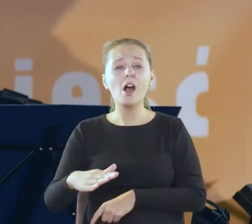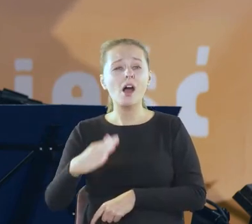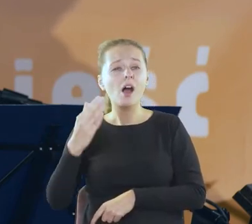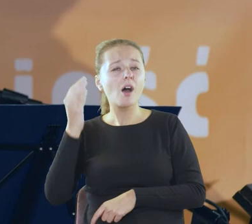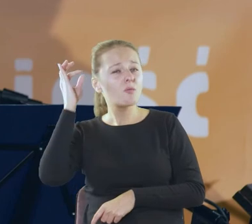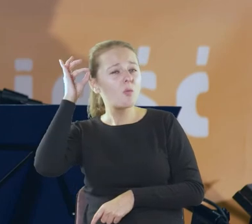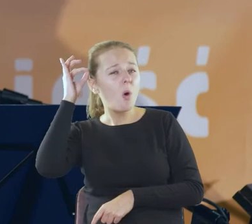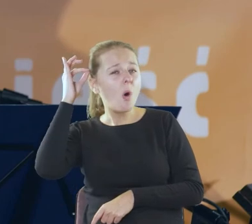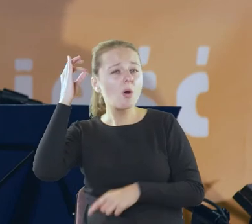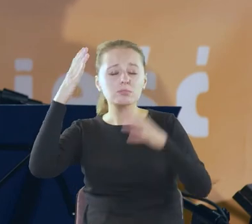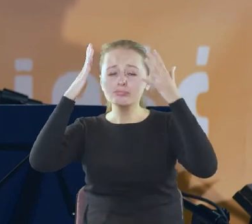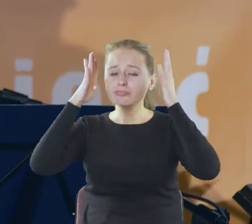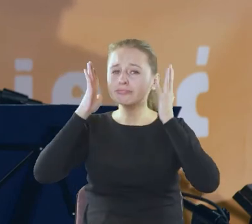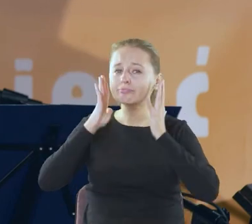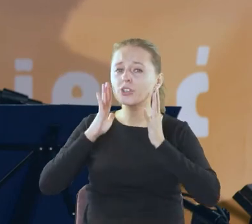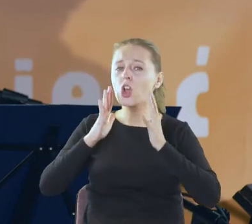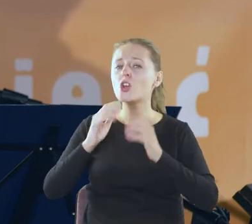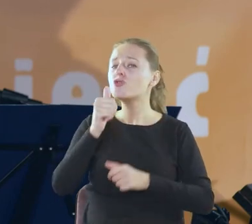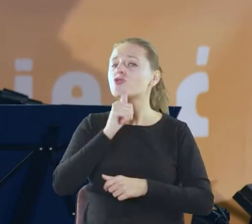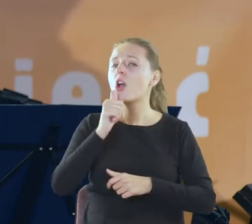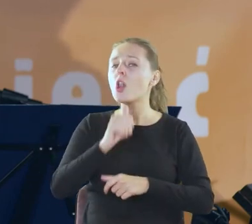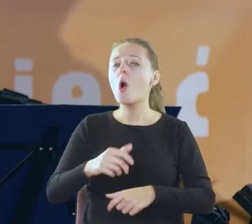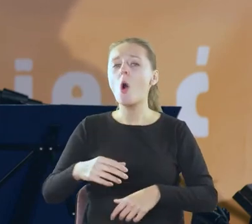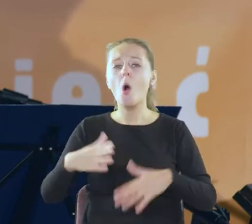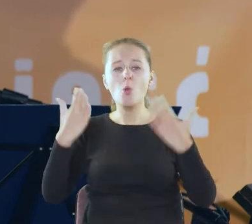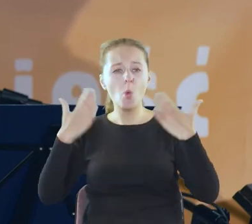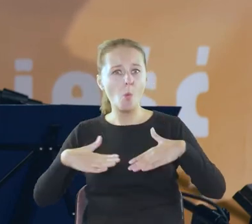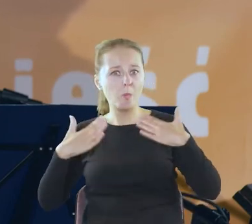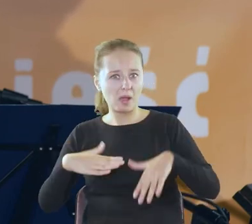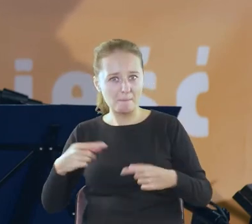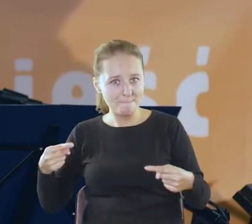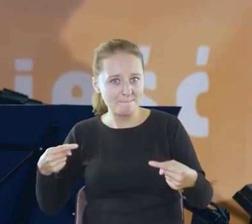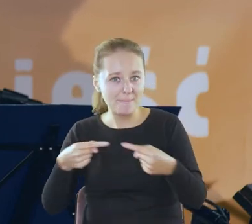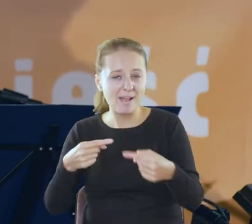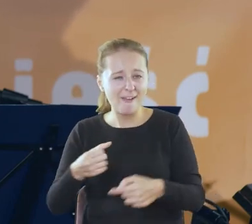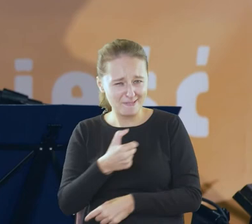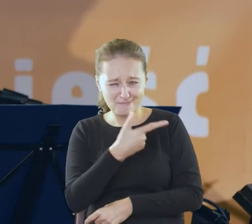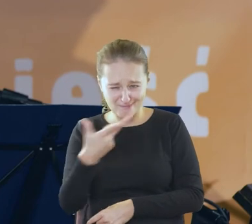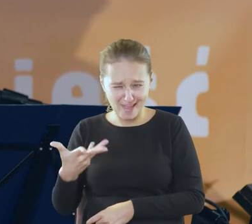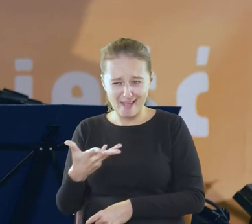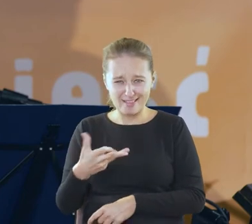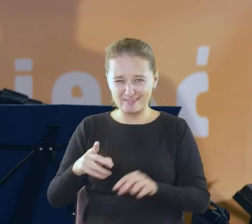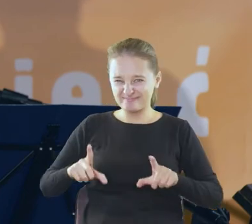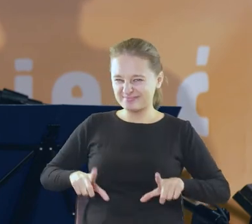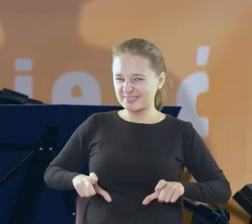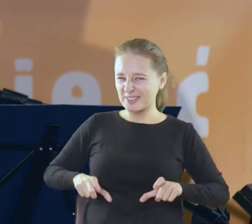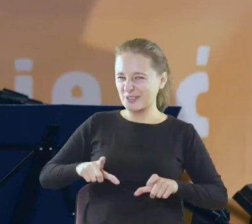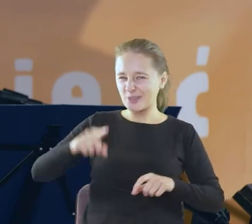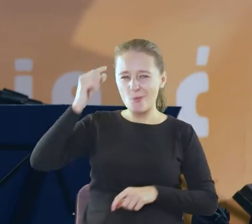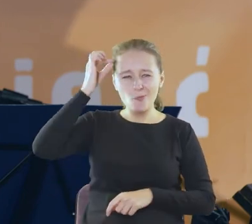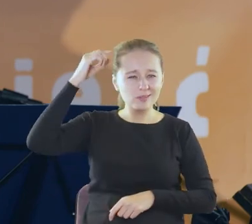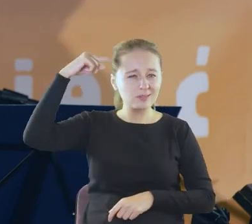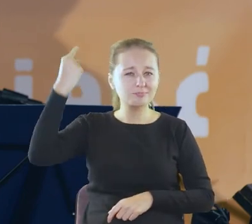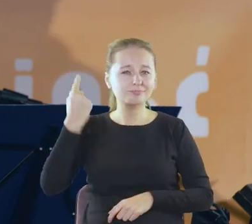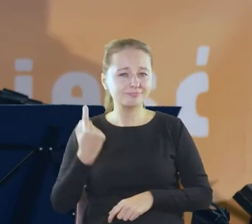świeżej twarzyczki w zielonym mundurku było ci do twarzy i wiele z nas zazdrościło ci falistych kędziorów